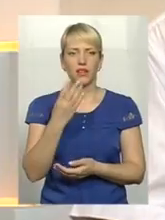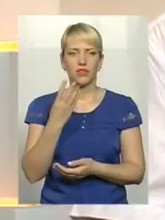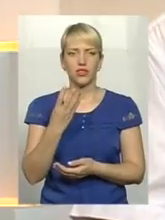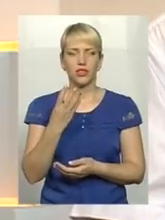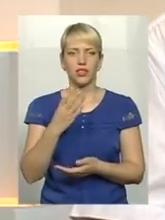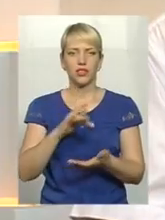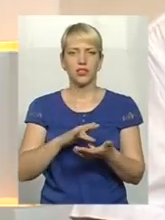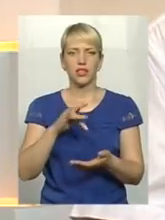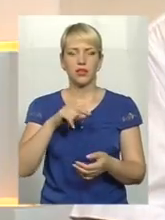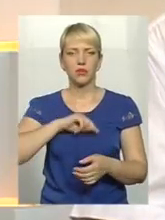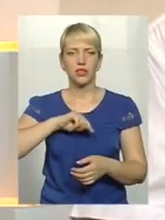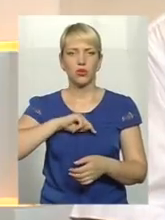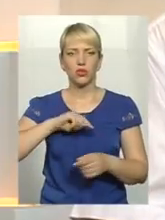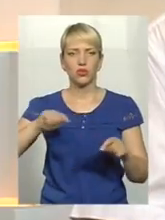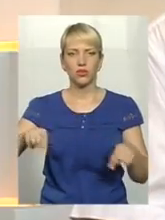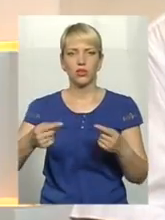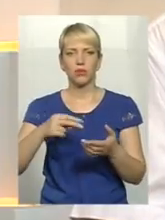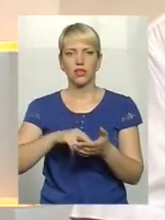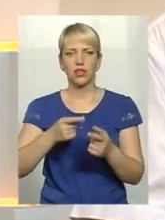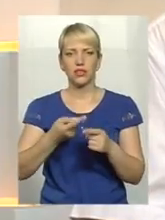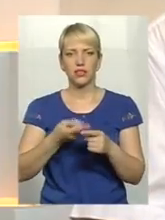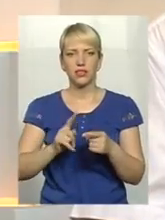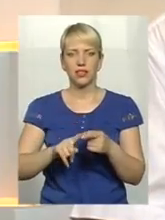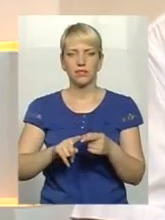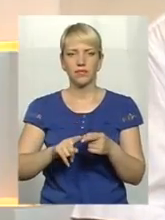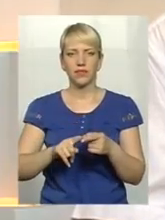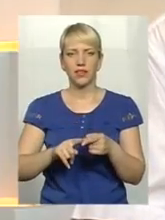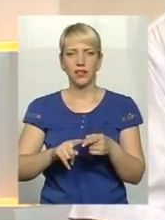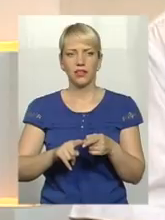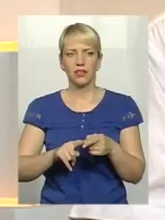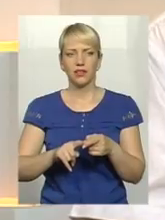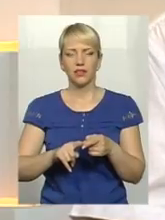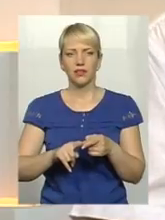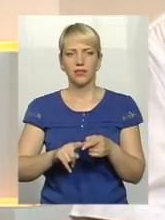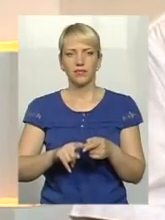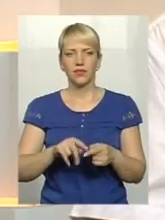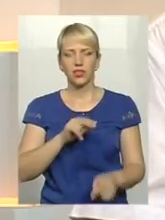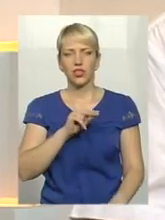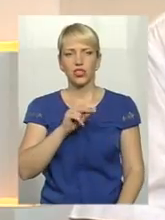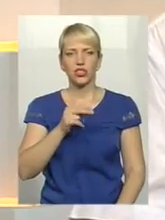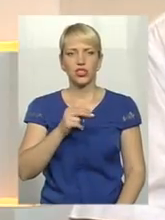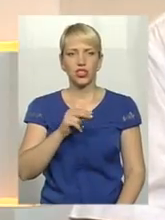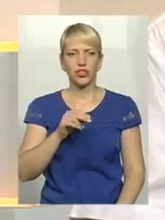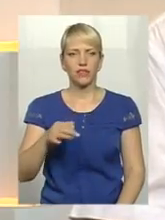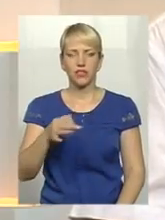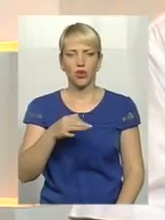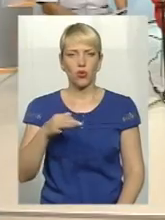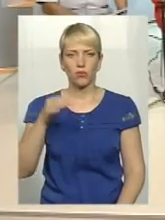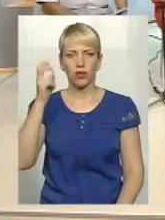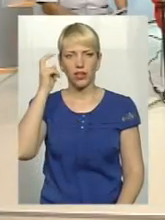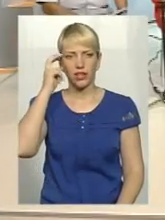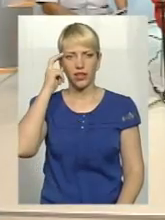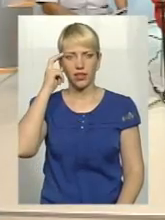психологічної реабілітації, це, зокрема, і в Чернігівській області, в Києві, в